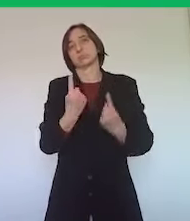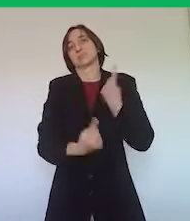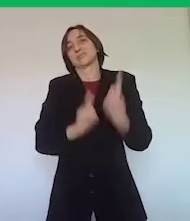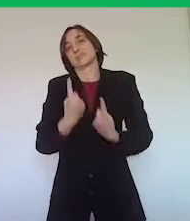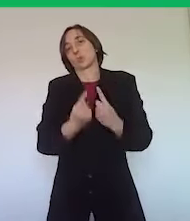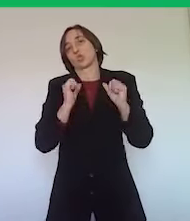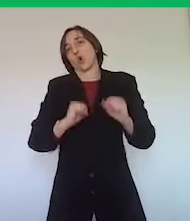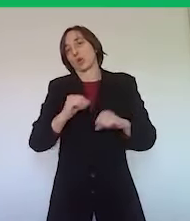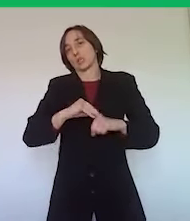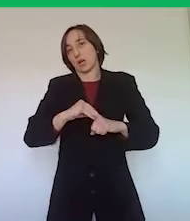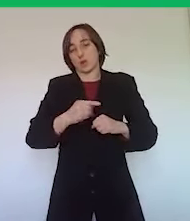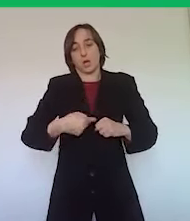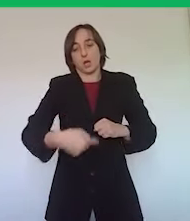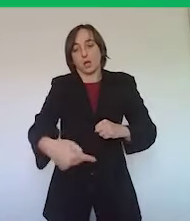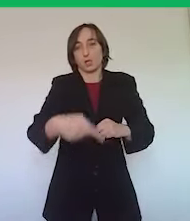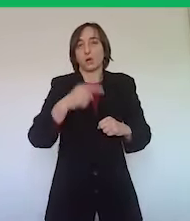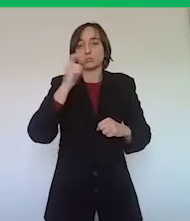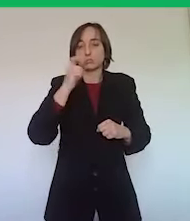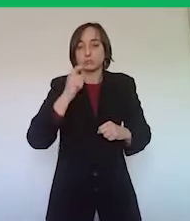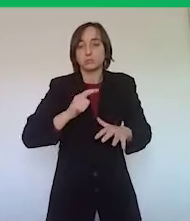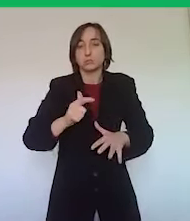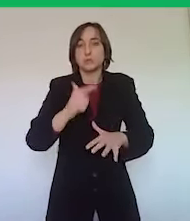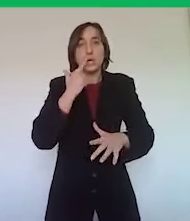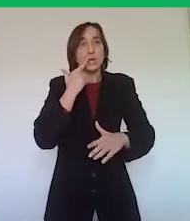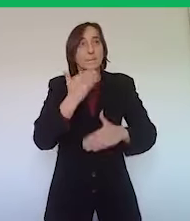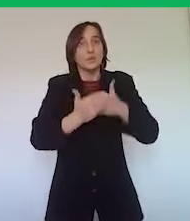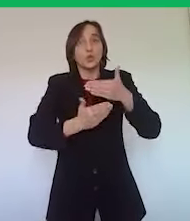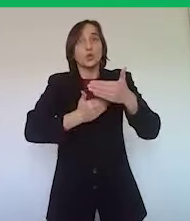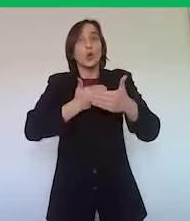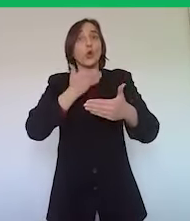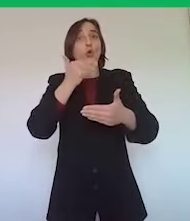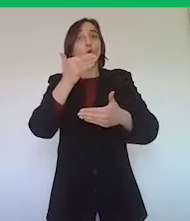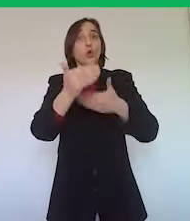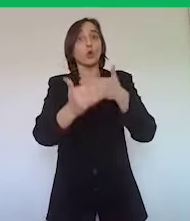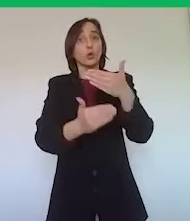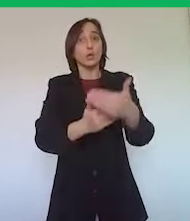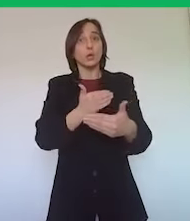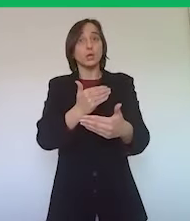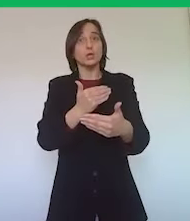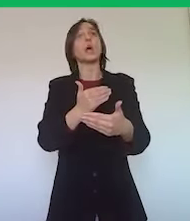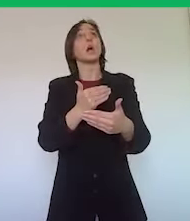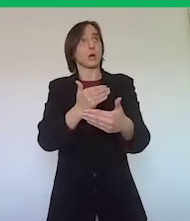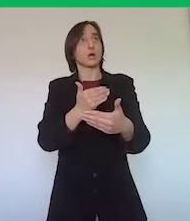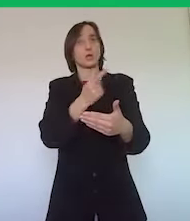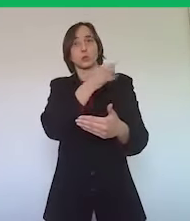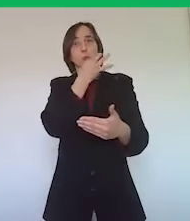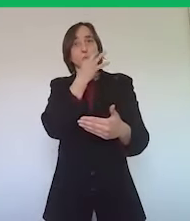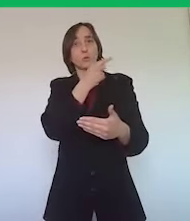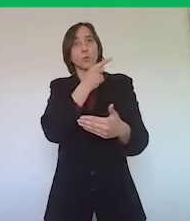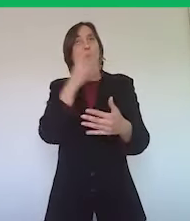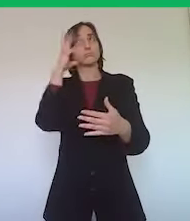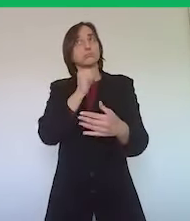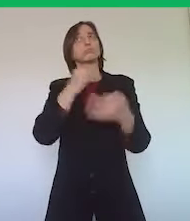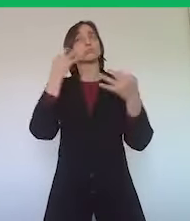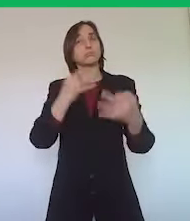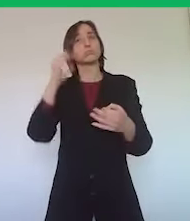sanitaria che ci auguriamo nei prossimi giorni e nelle prossime settimane migliori a tal punto da consentire di individuare una